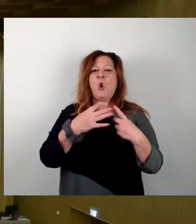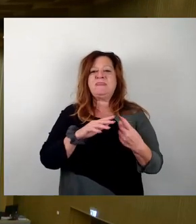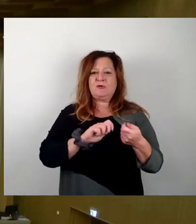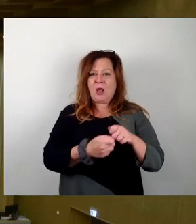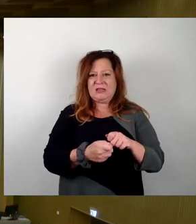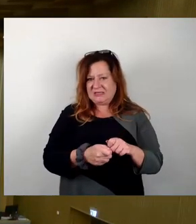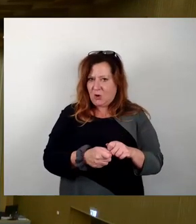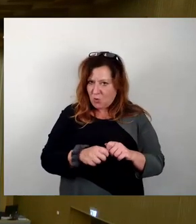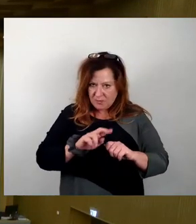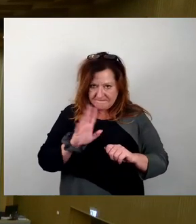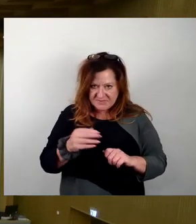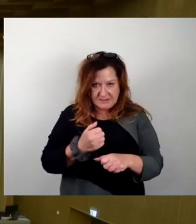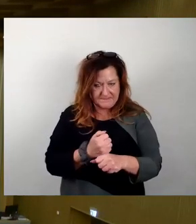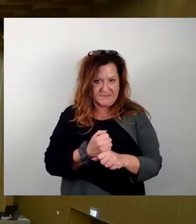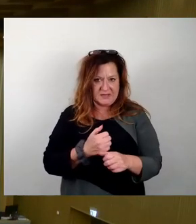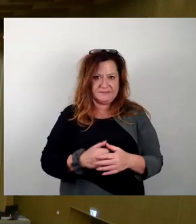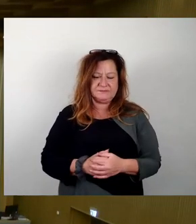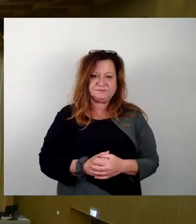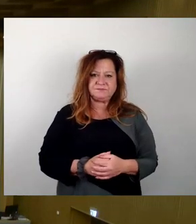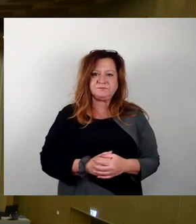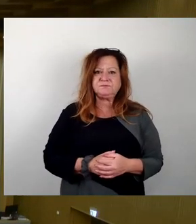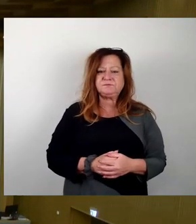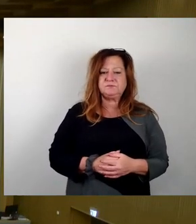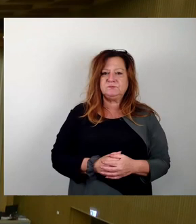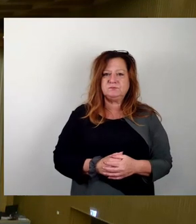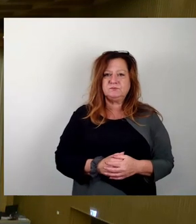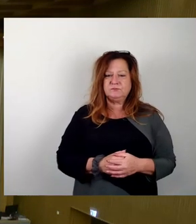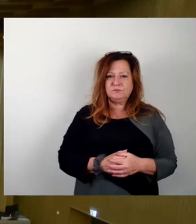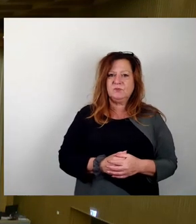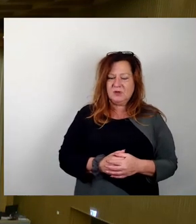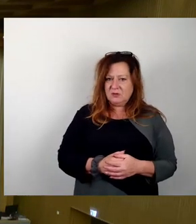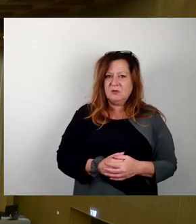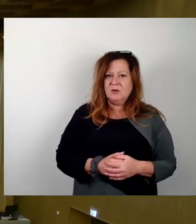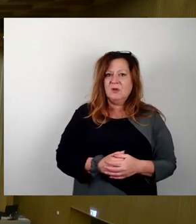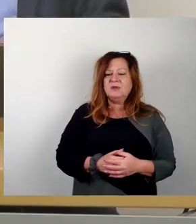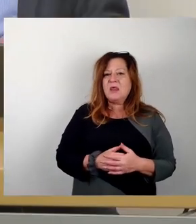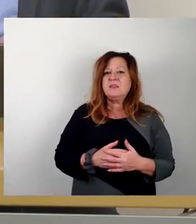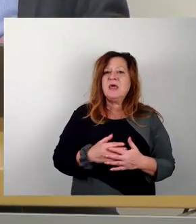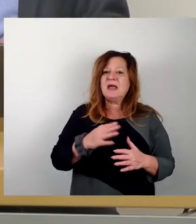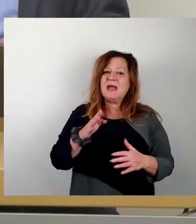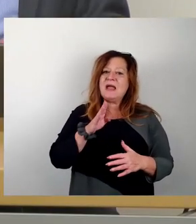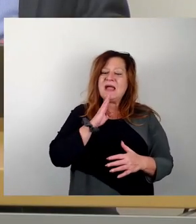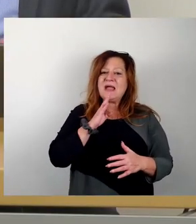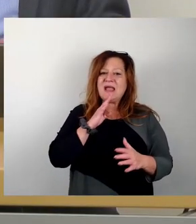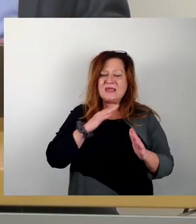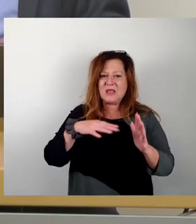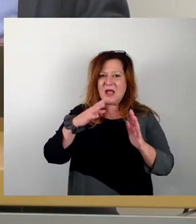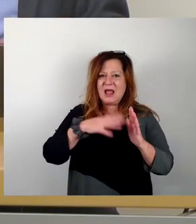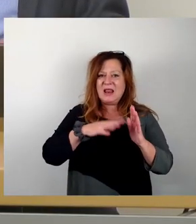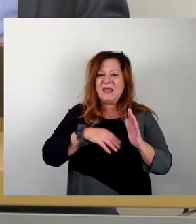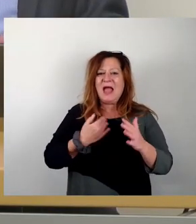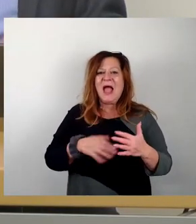Okay, dann würde ich mal kurz, wir machen gleich weiter in der Rednerliste, darauf verweisen. Der Ausschussbericht der